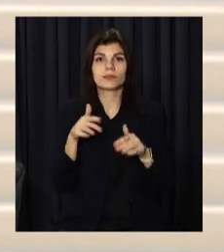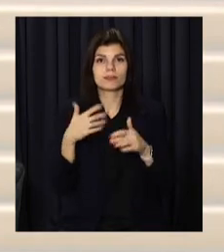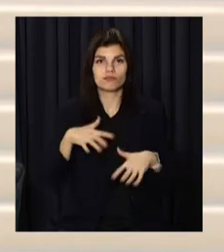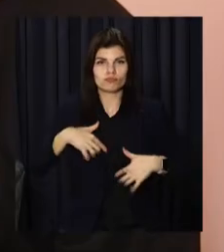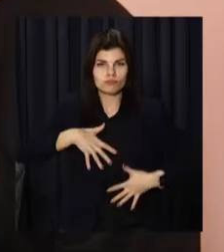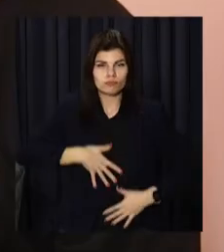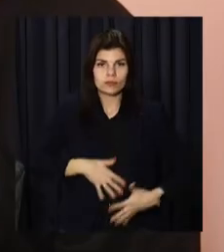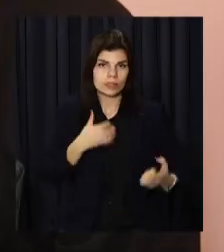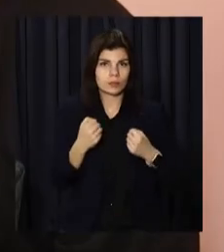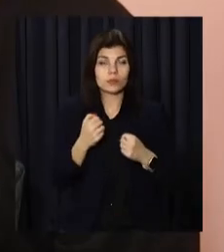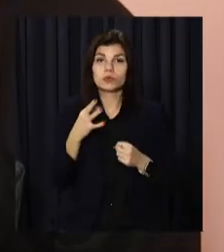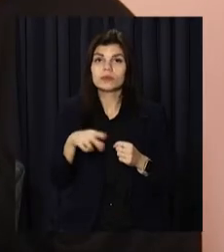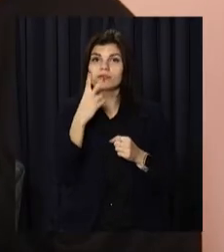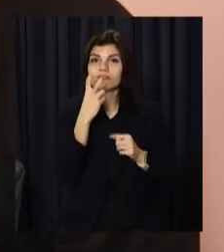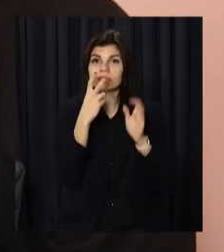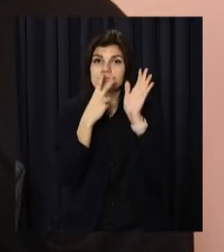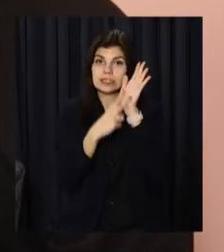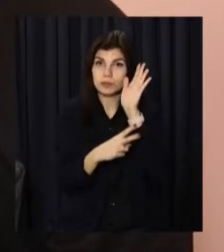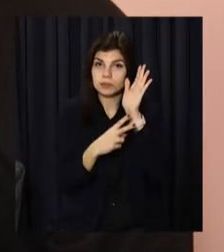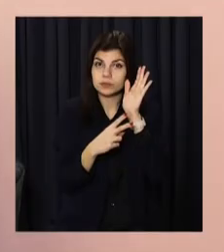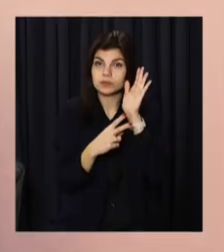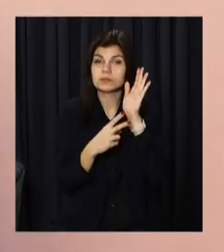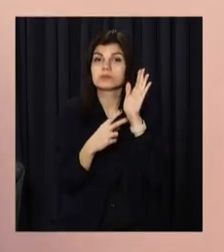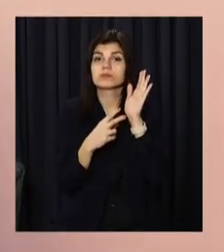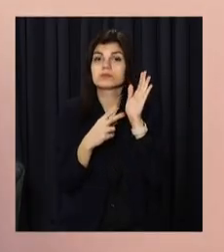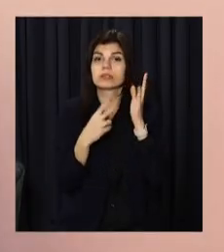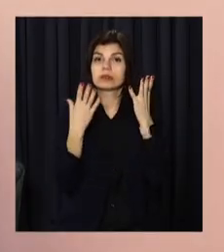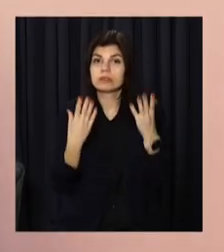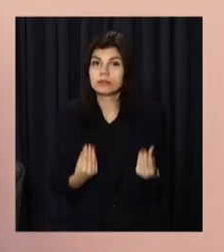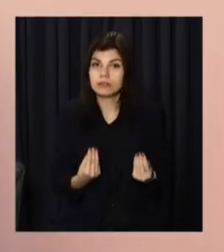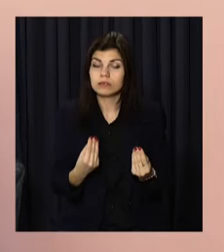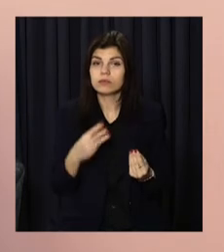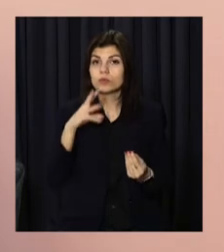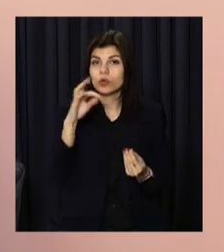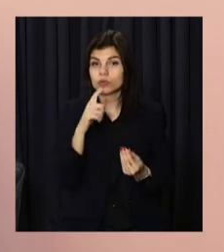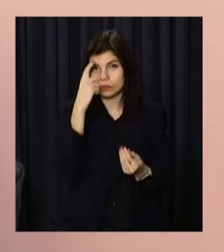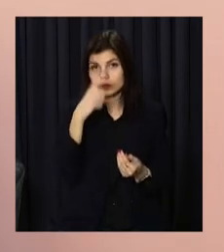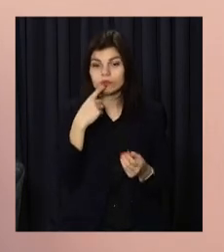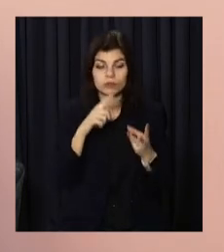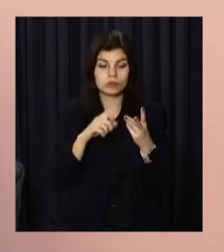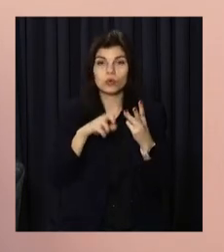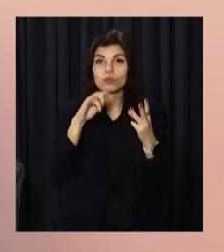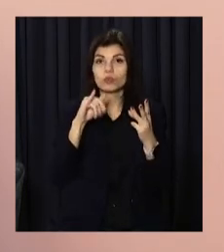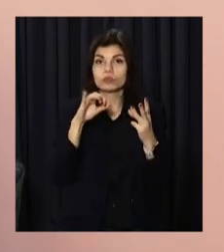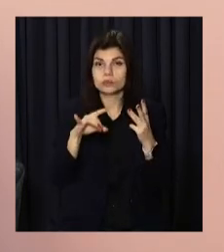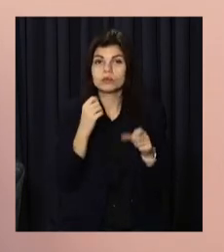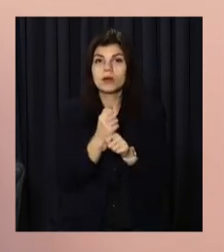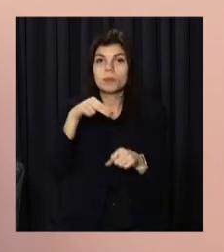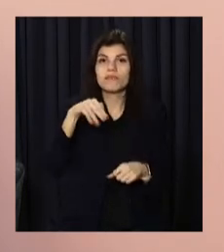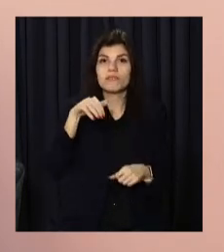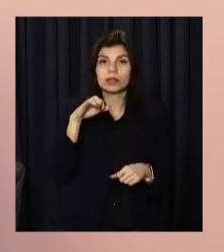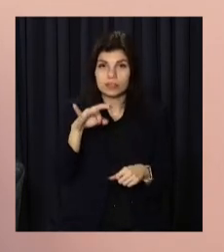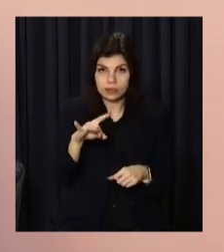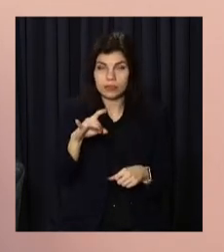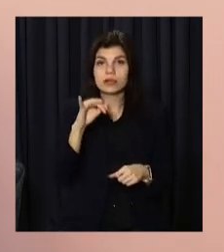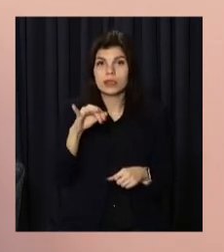сертифіката 270 днів, а не рік, як було раніше. У МОЗ нагадали, бустерну дозу в Україні роблять Файзером та